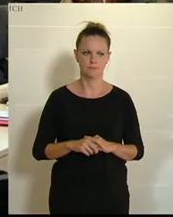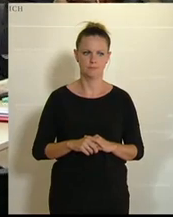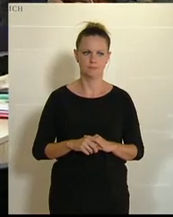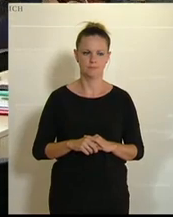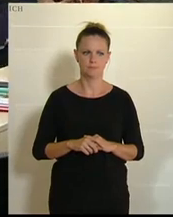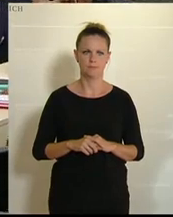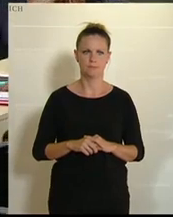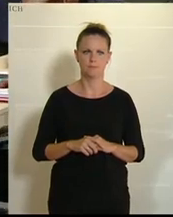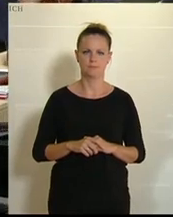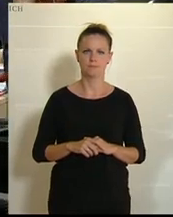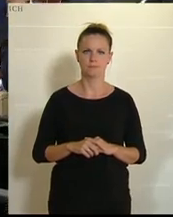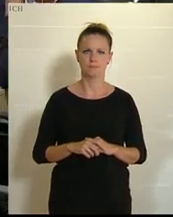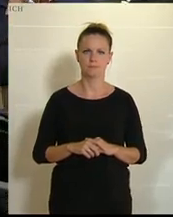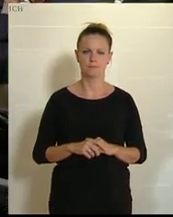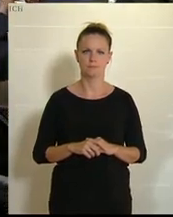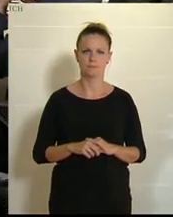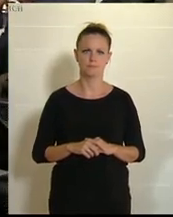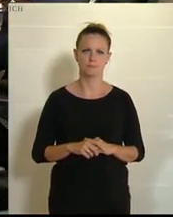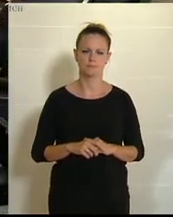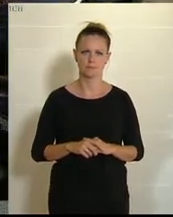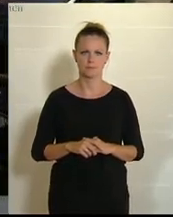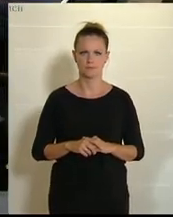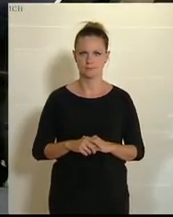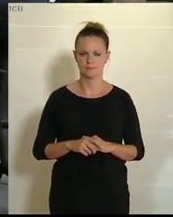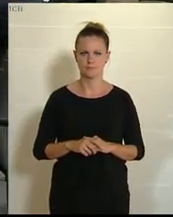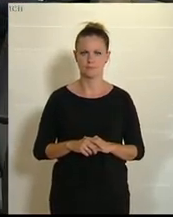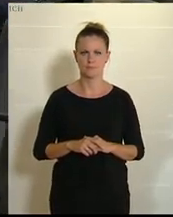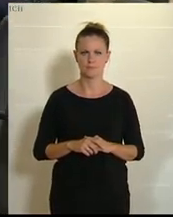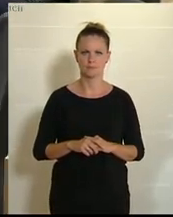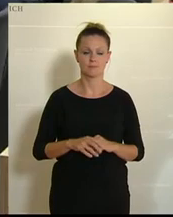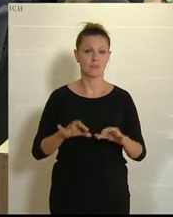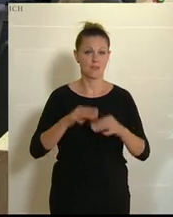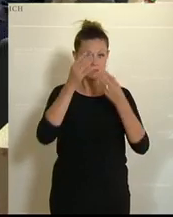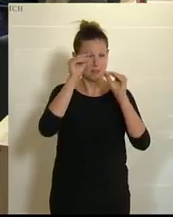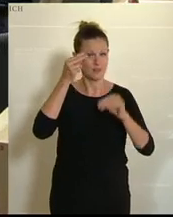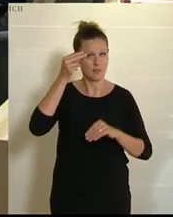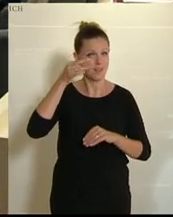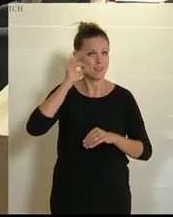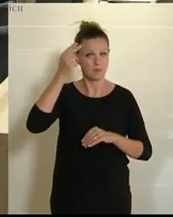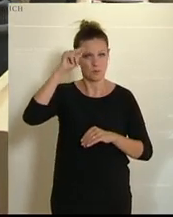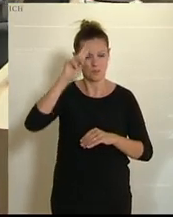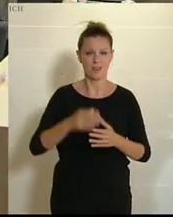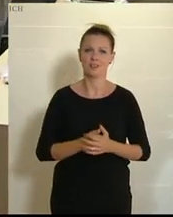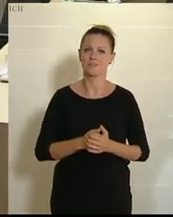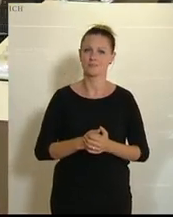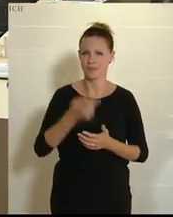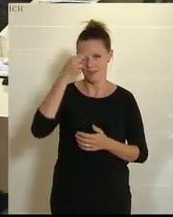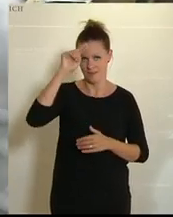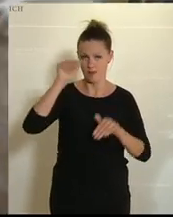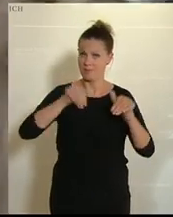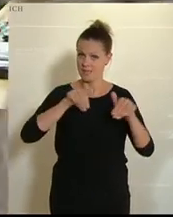Falka Il-Nagashi von den Grünen ist die nächste Rednerin am Wort. Sehr geehrte Damen und Herren, sehr geehrter Herr Minister,